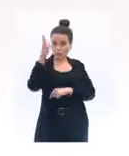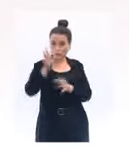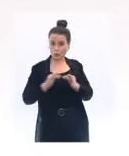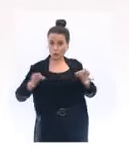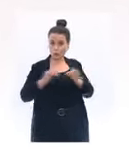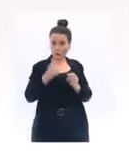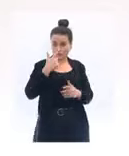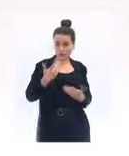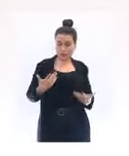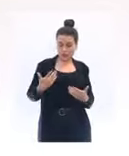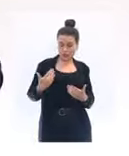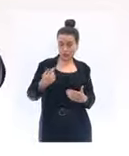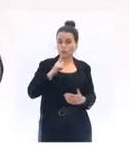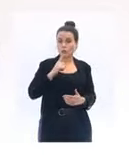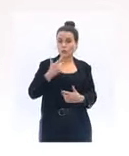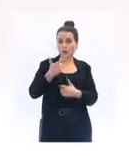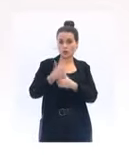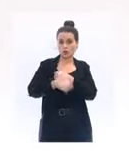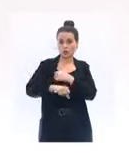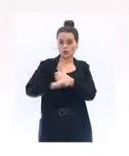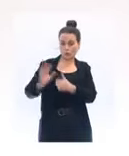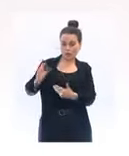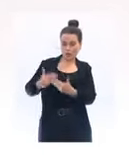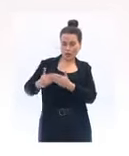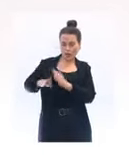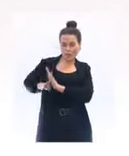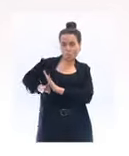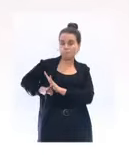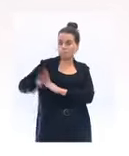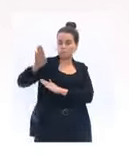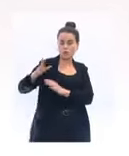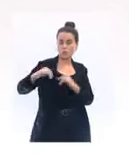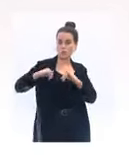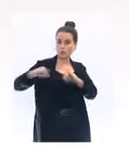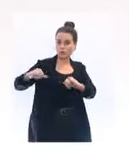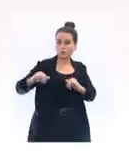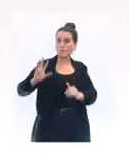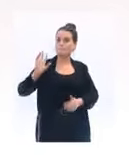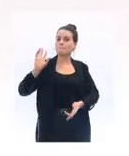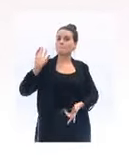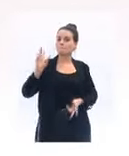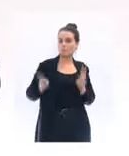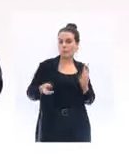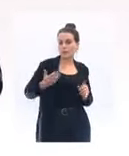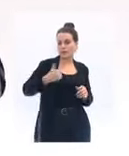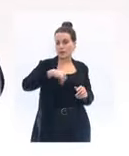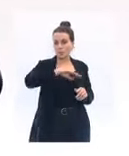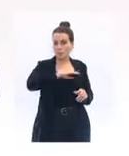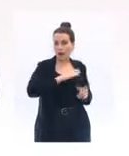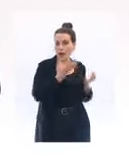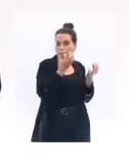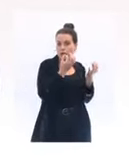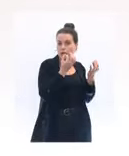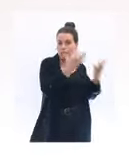dans les 15 derniers jours, sans doute, nous disent-ils, en raison de considérations climatiques.